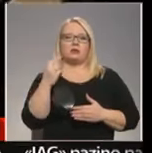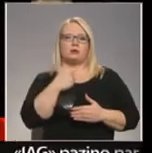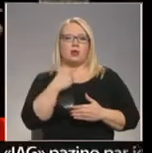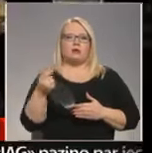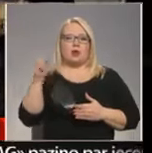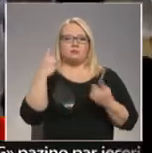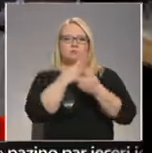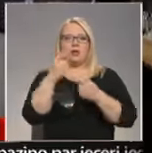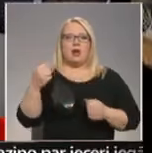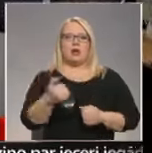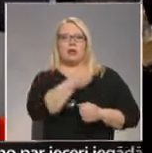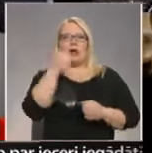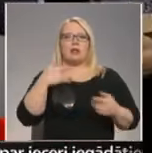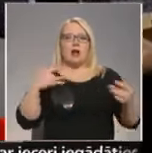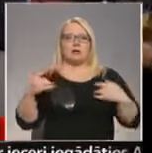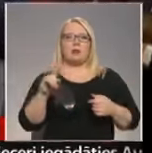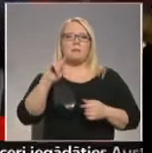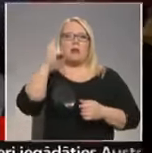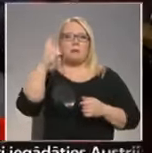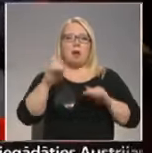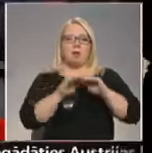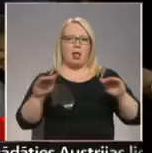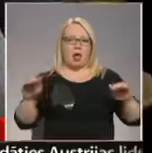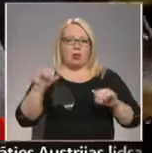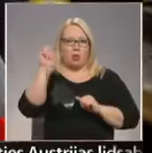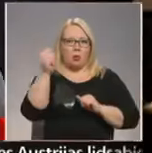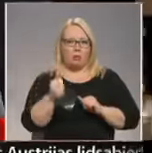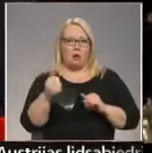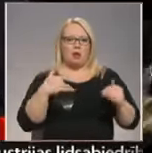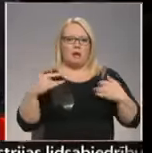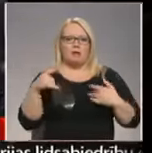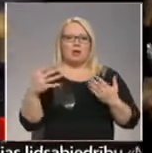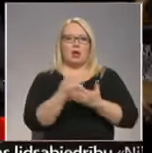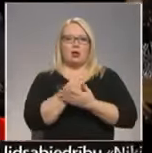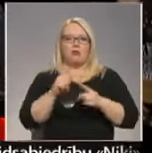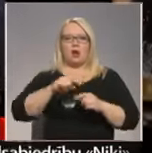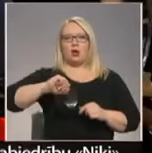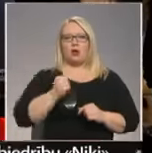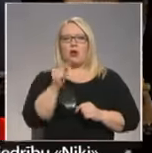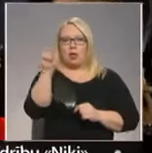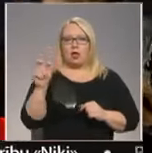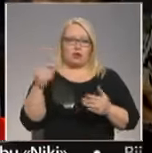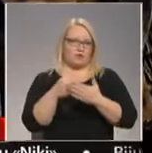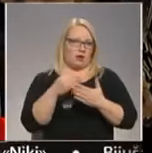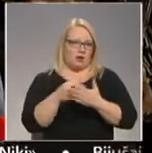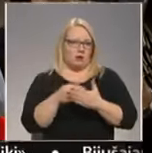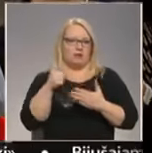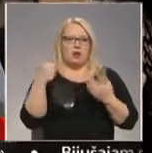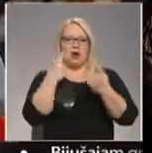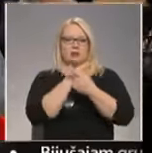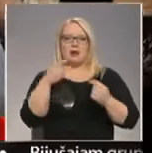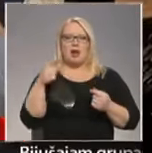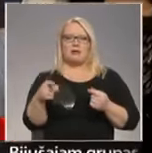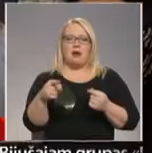atzīt par gadu aktrisas pirmā plāna lomā. Šo titulu kopā ar aktrisīgu apina viņa ieguv arī kolēģu vērtējumā. Ines Ramuts atzīst, ka